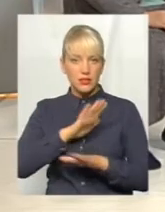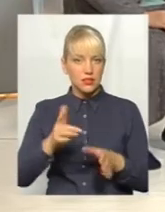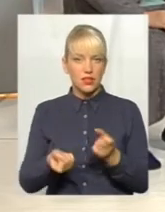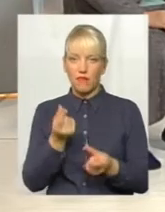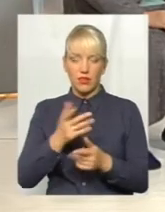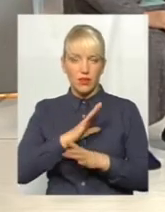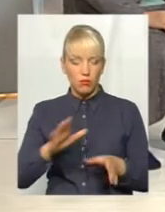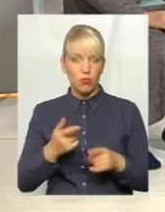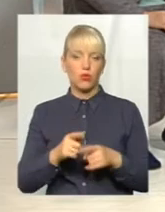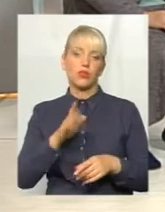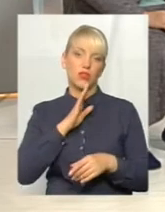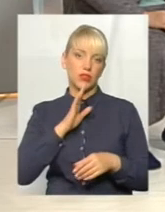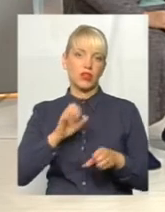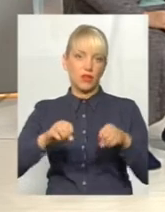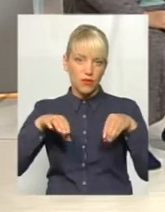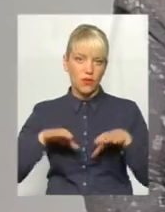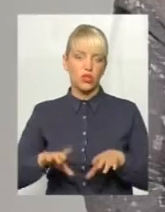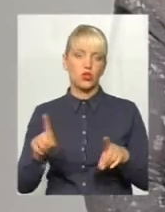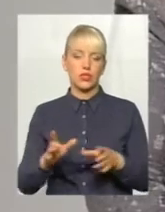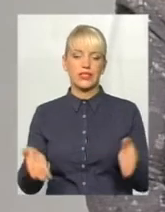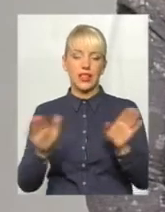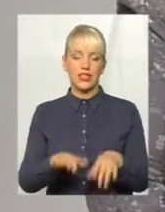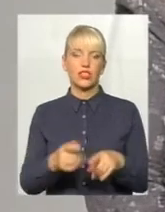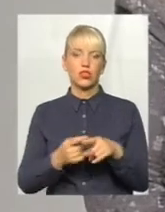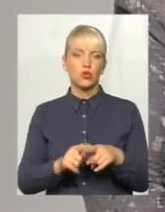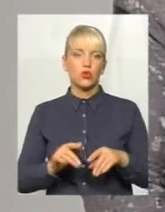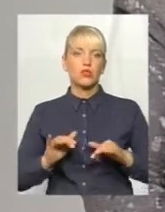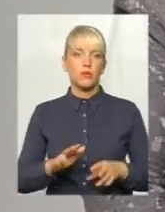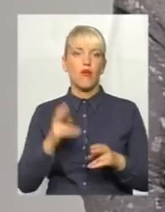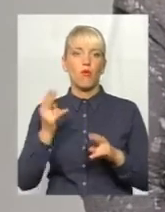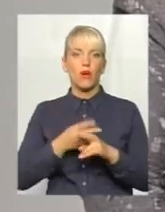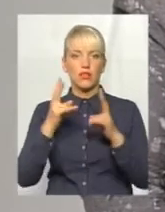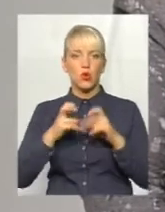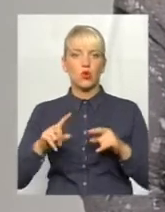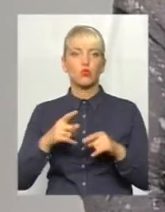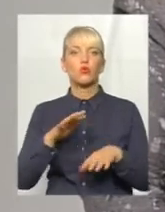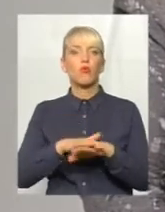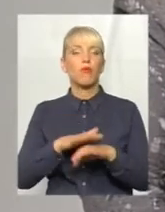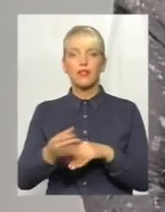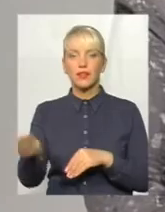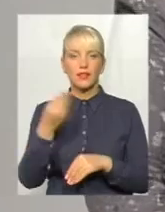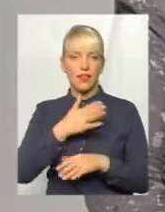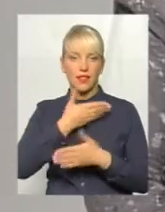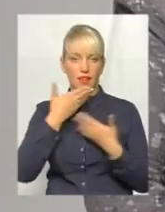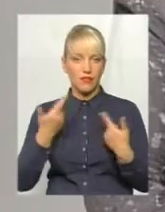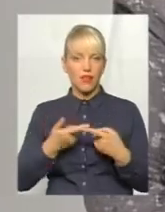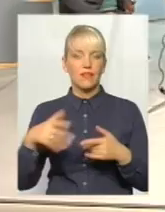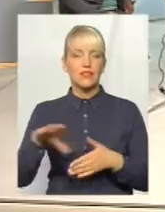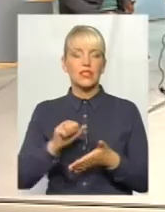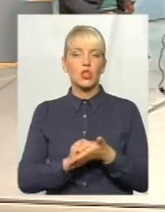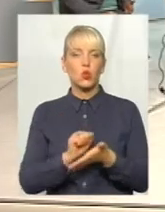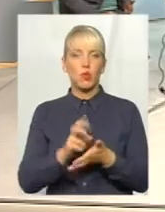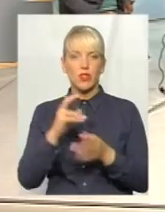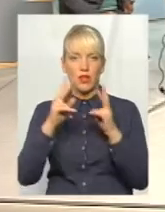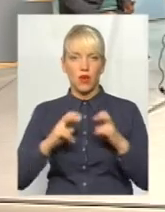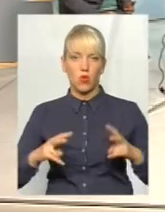залишити ту справу без розгляду, так як банк не хотів предоставити всіх документів до розгляду. І був п